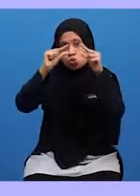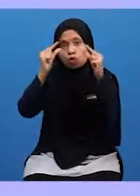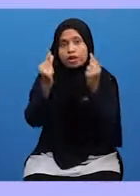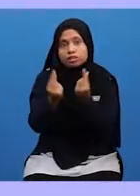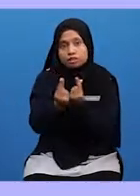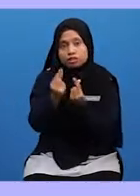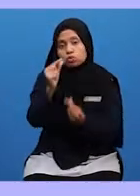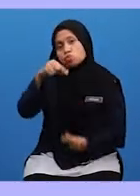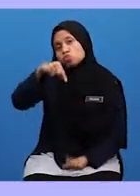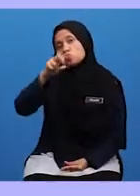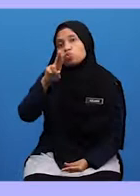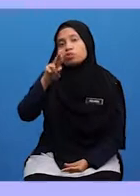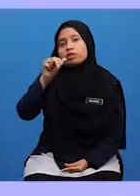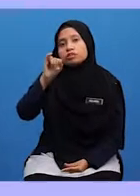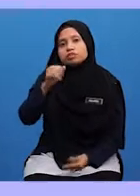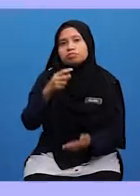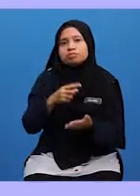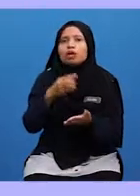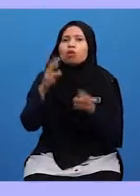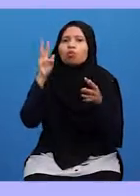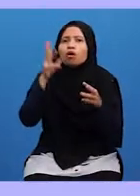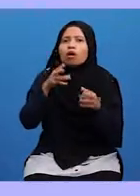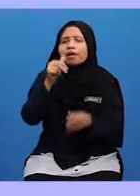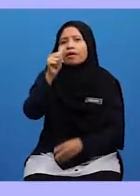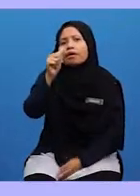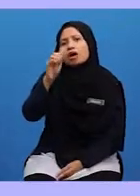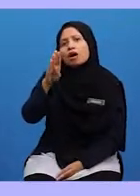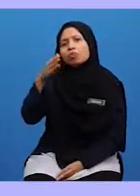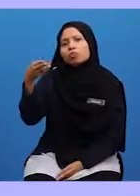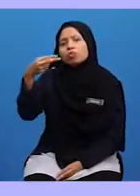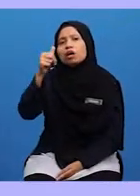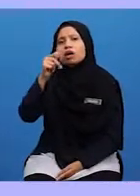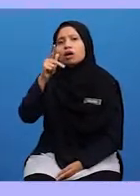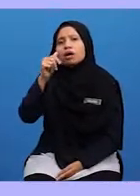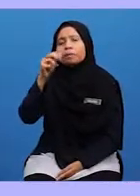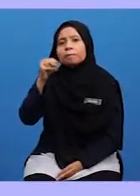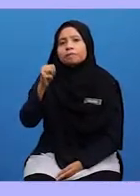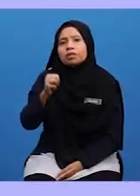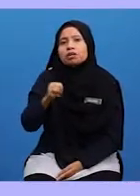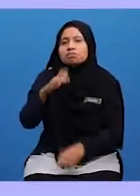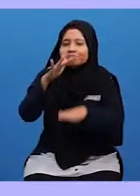Wahai Abu Hakam Abu Hakam adalah nama panggilan Kepada Abu Jahal